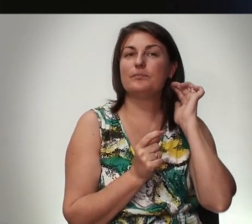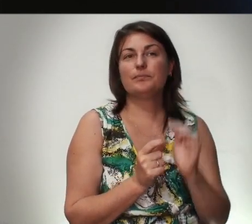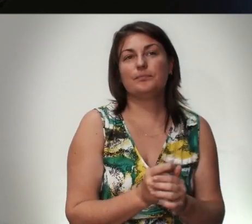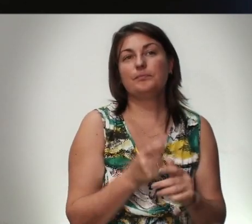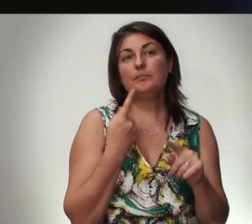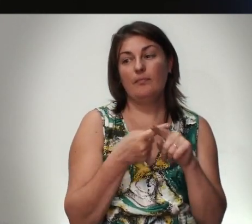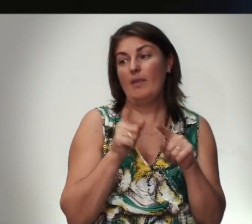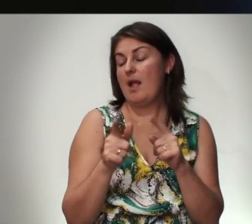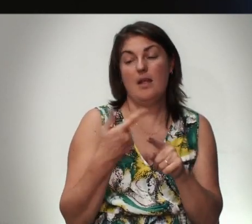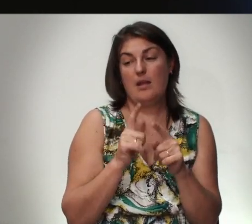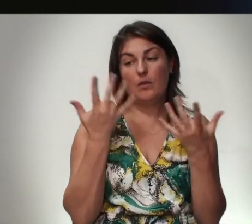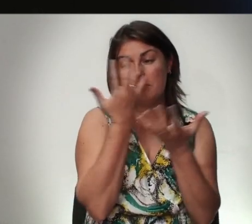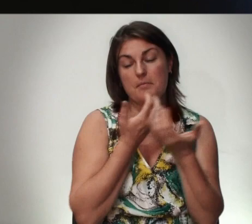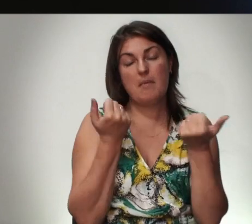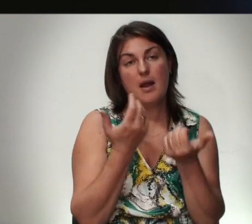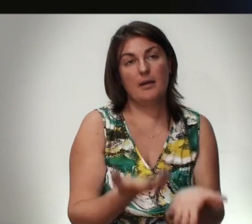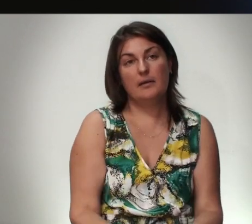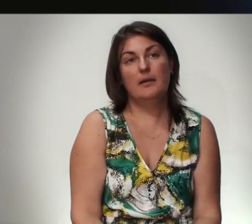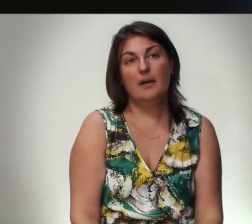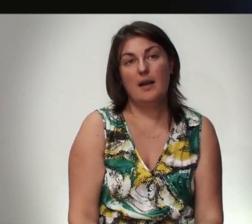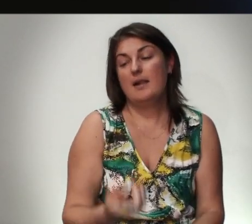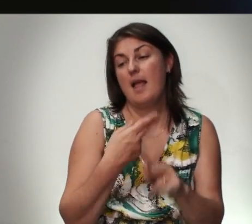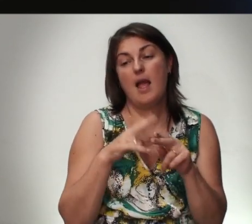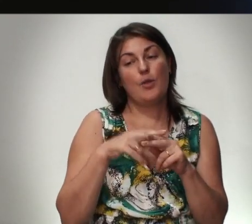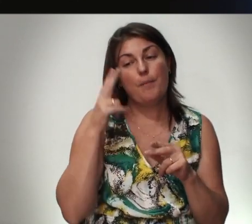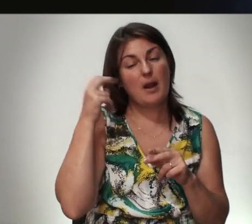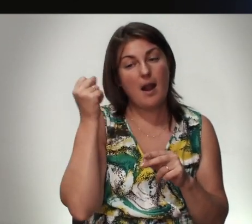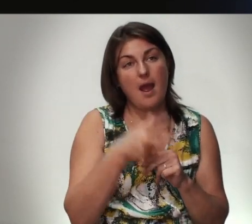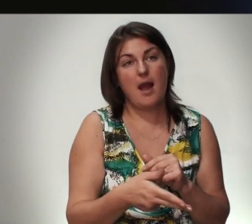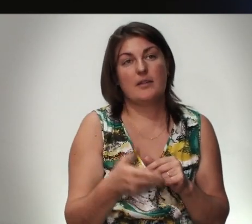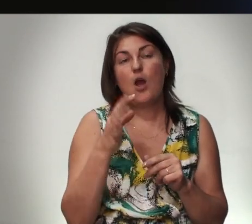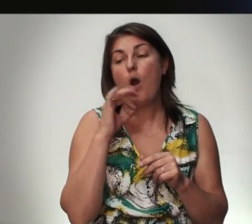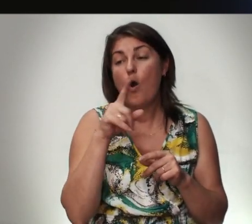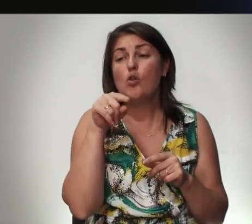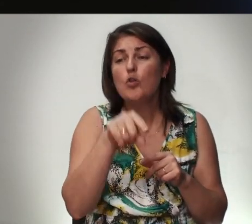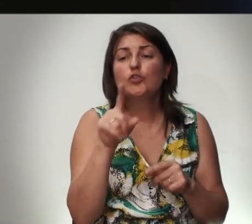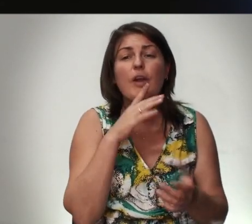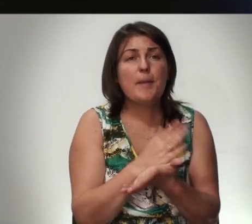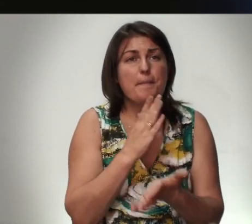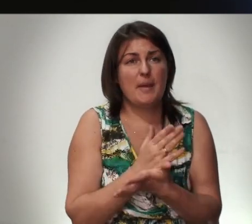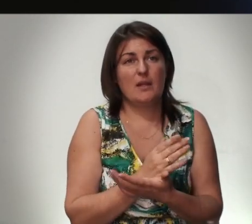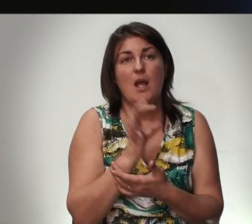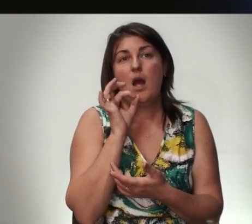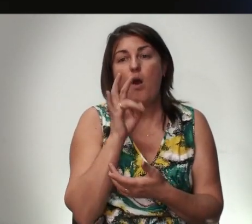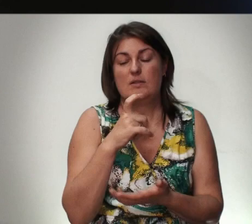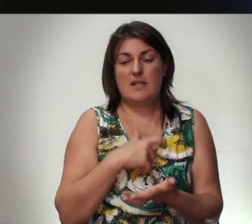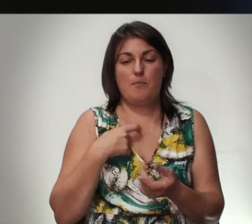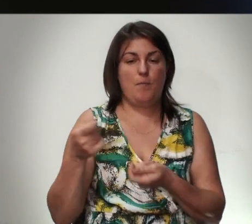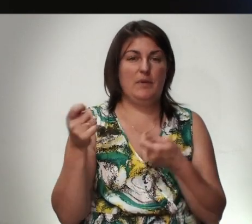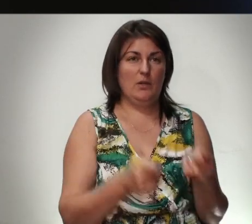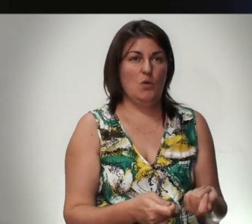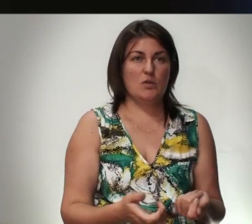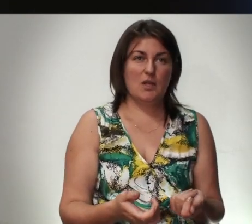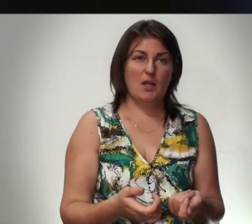Это Тьма Это Проклятие Он То Что Имеет Он Собой Приносит